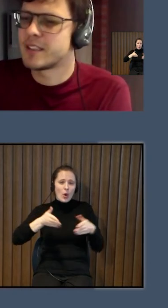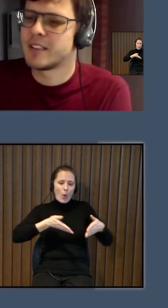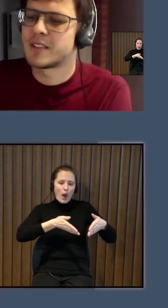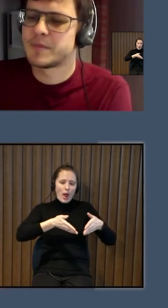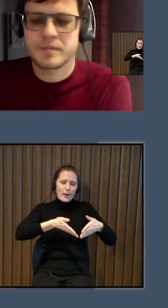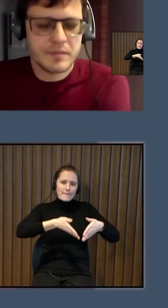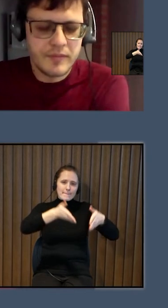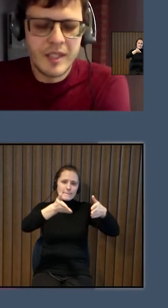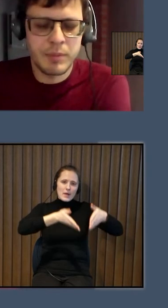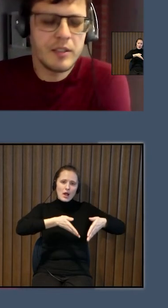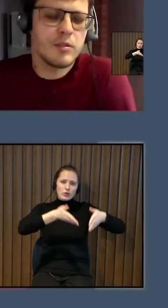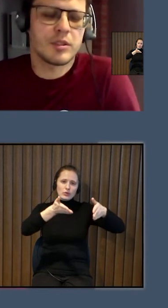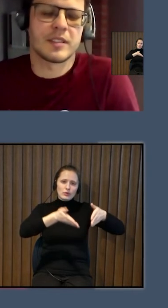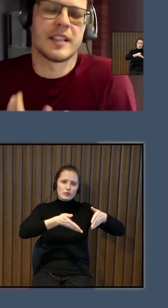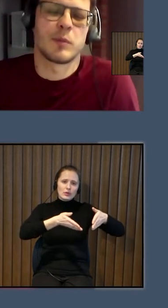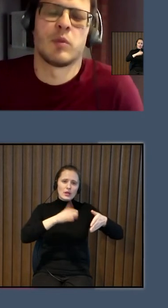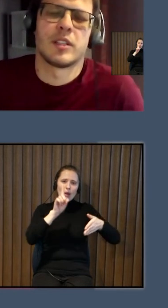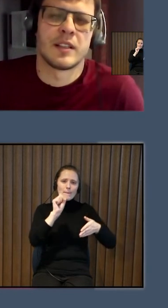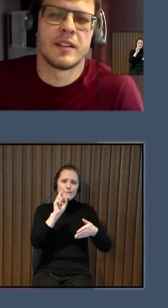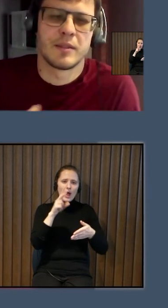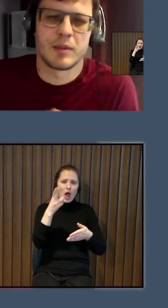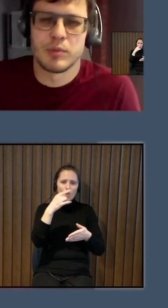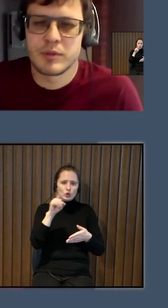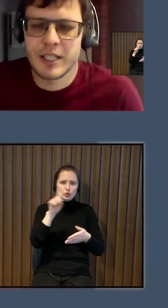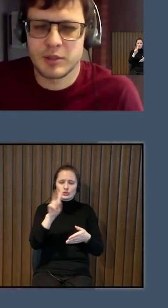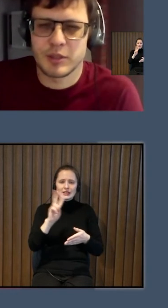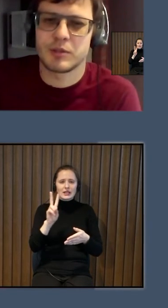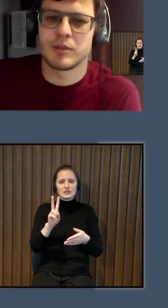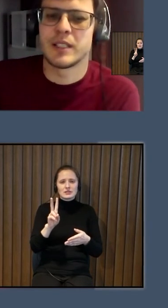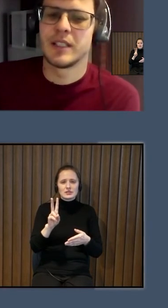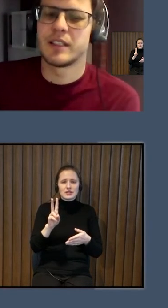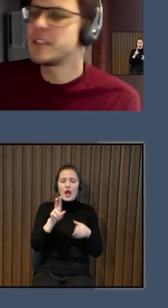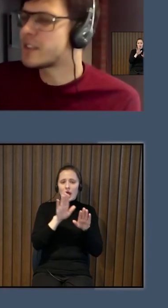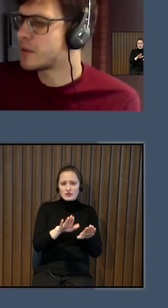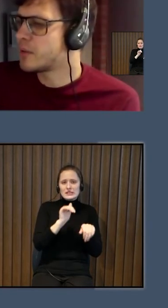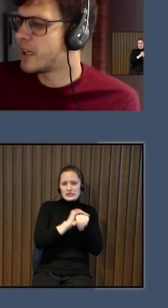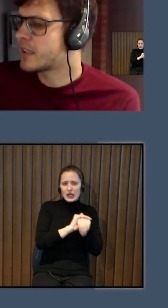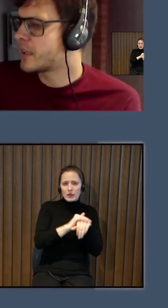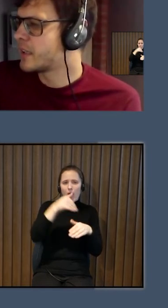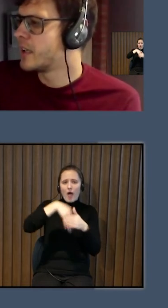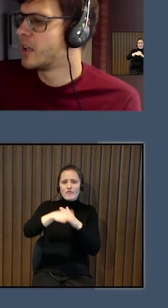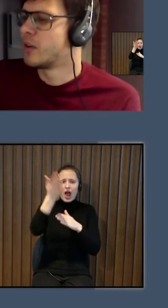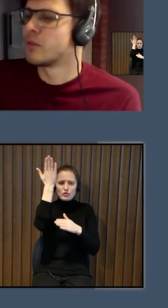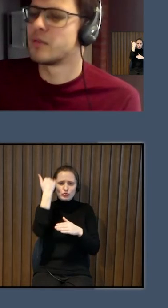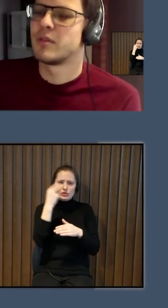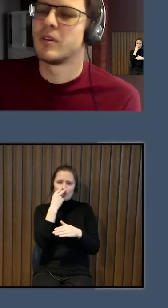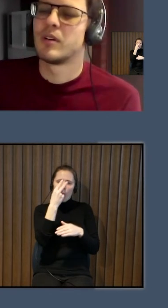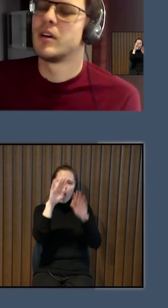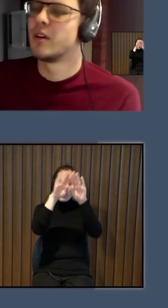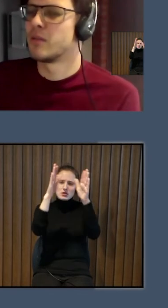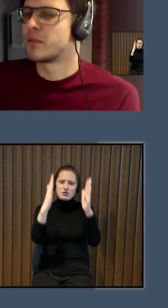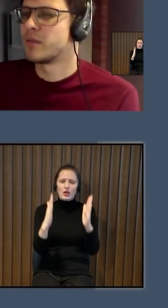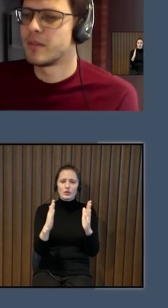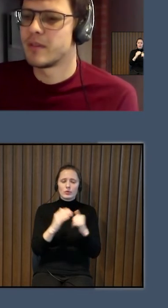uztaisījis pandus, kas nesabojā, varbūt, vēsturisko izskatvēkai. Un